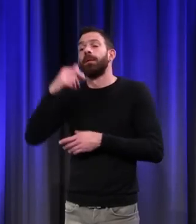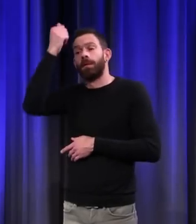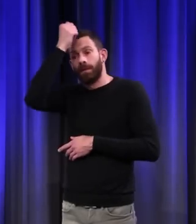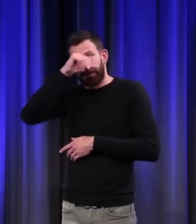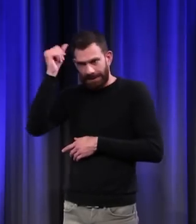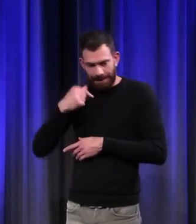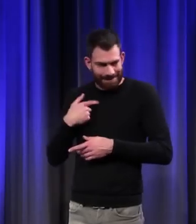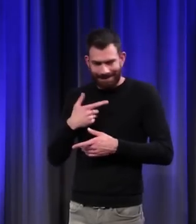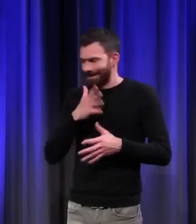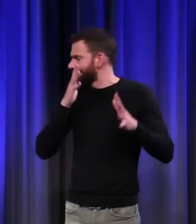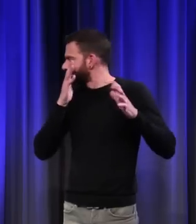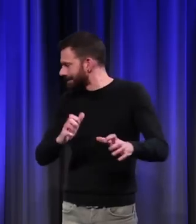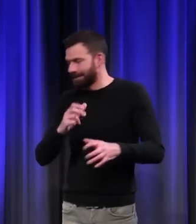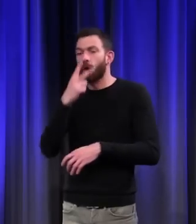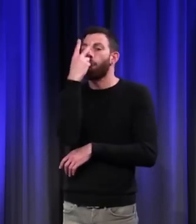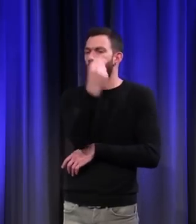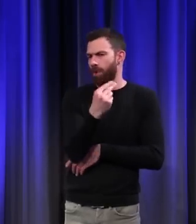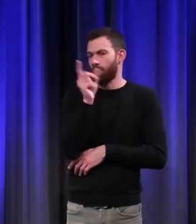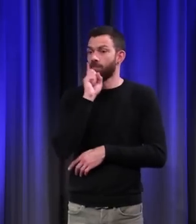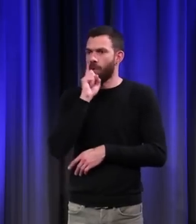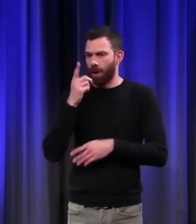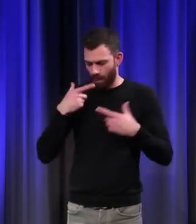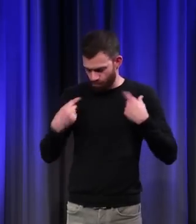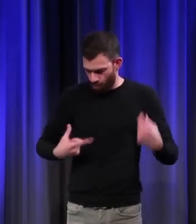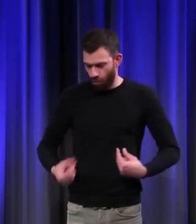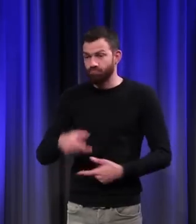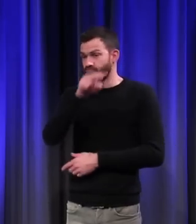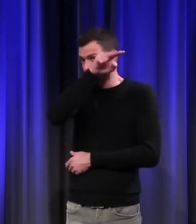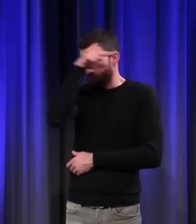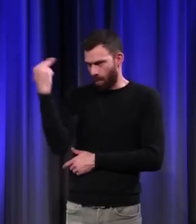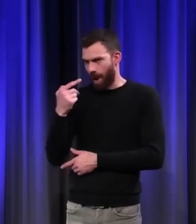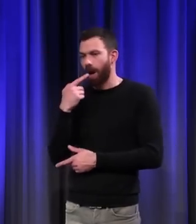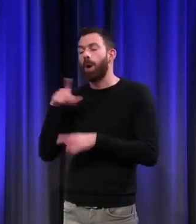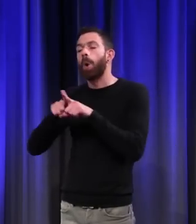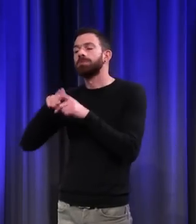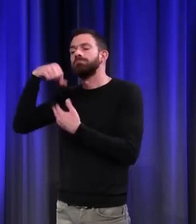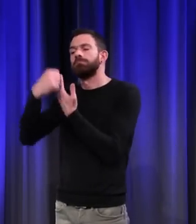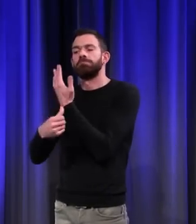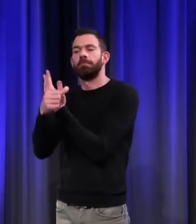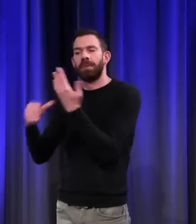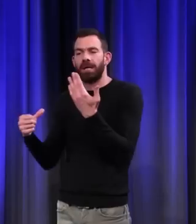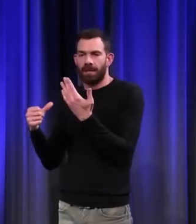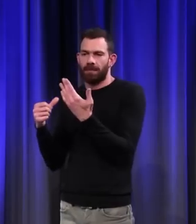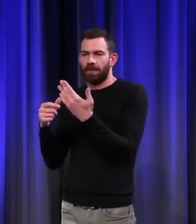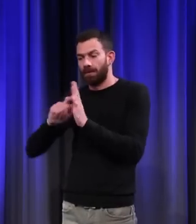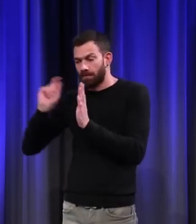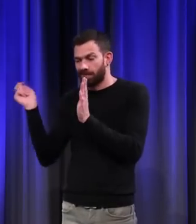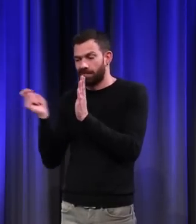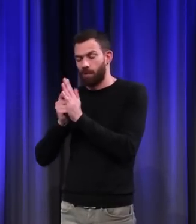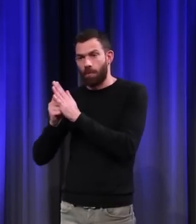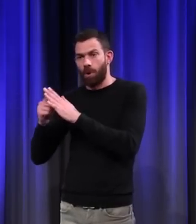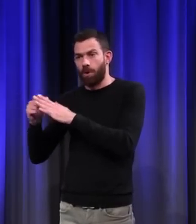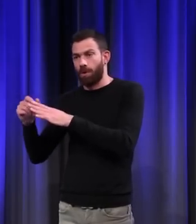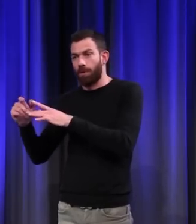contre le corbeau parce qu'il a un plumage noir, parce que dans la Genèse aussi, au moment du déluge, il n'est pas